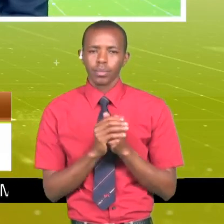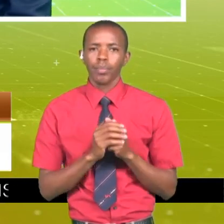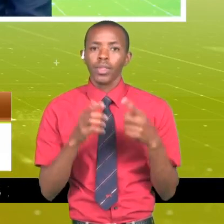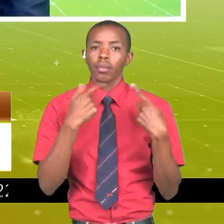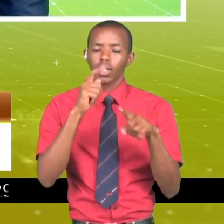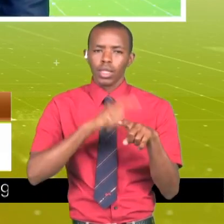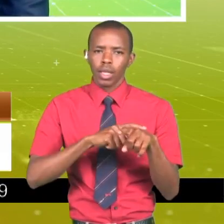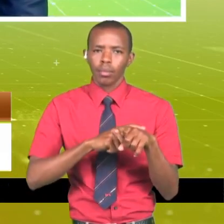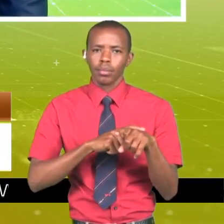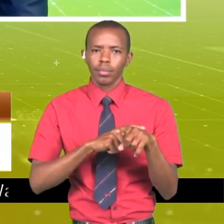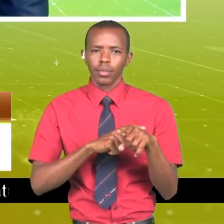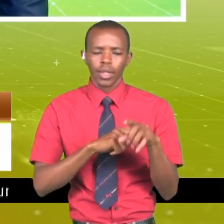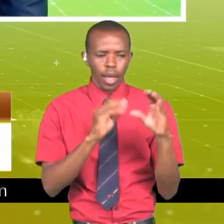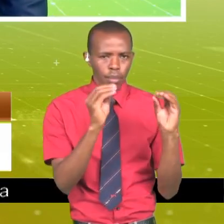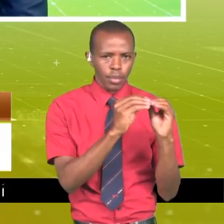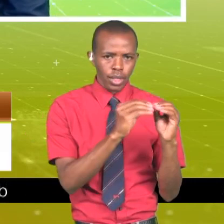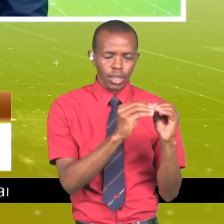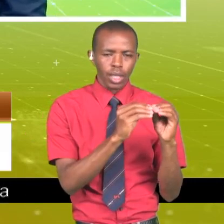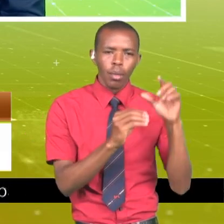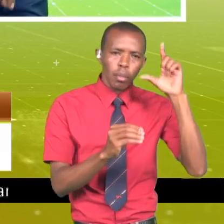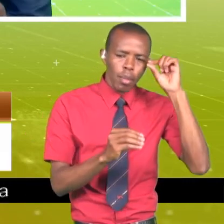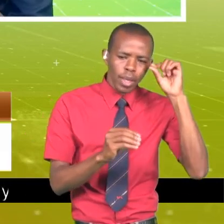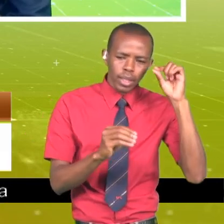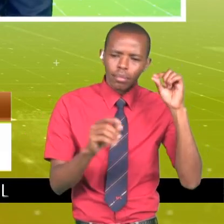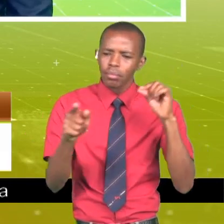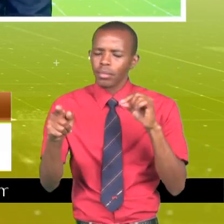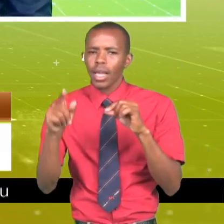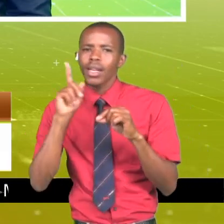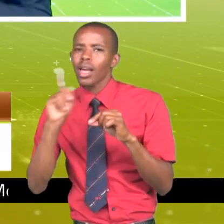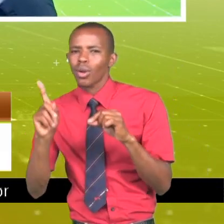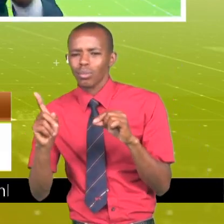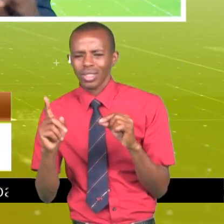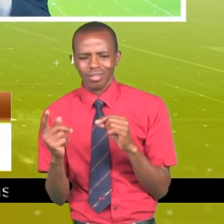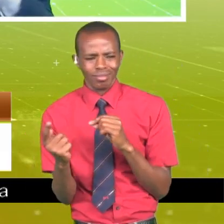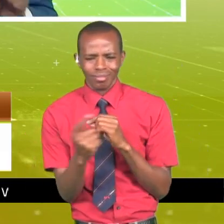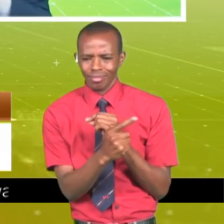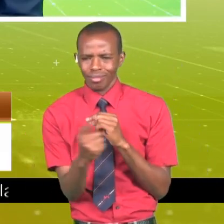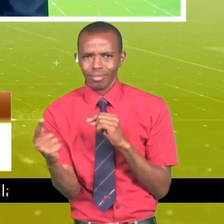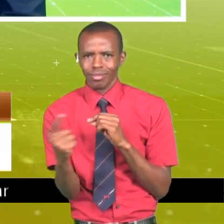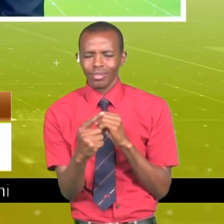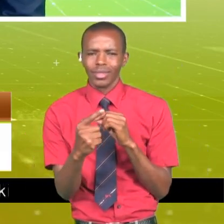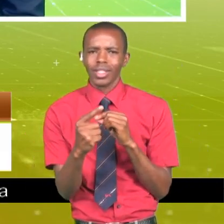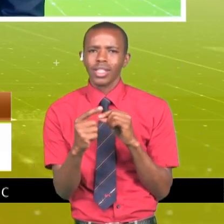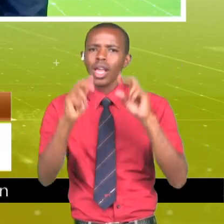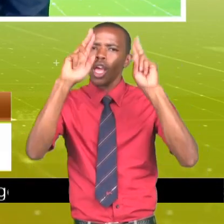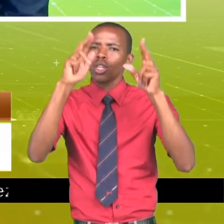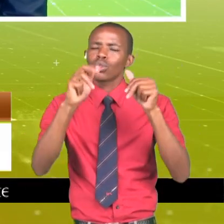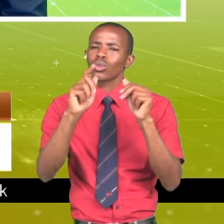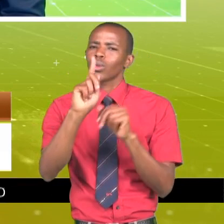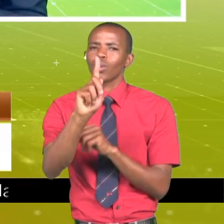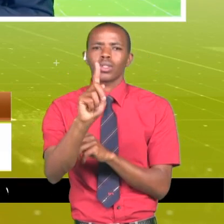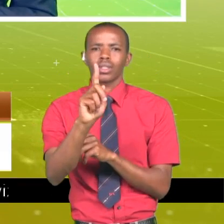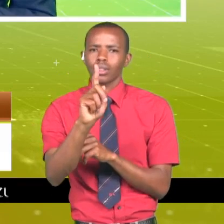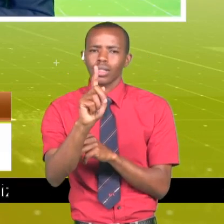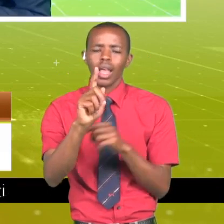wakati ambapo tuseme kuna mkutano ambao uko Mombasa, kuna mkutano uko Nairobi, na hiyo mkutano yote inasungumuzia kuhusu jambo moja.